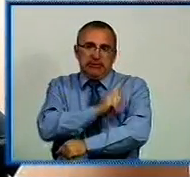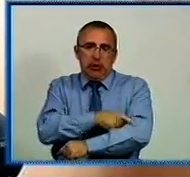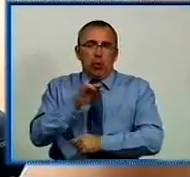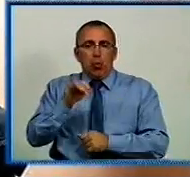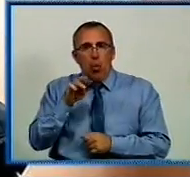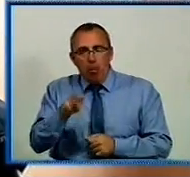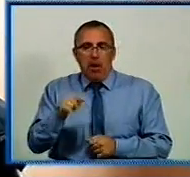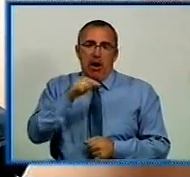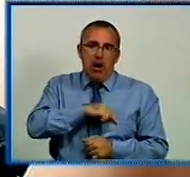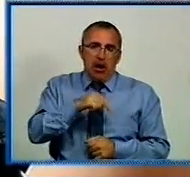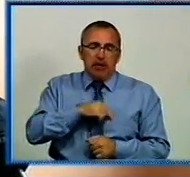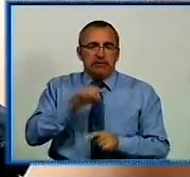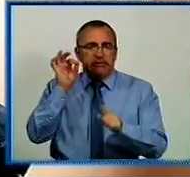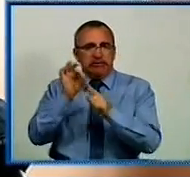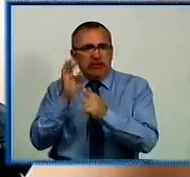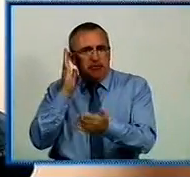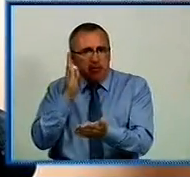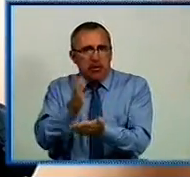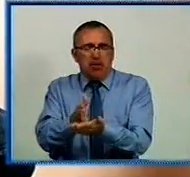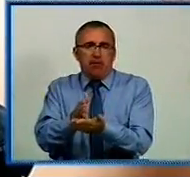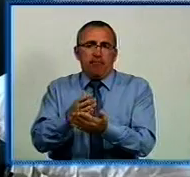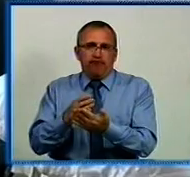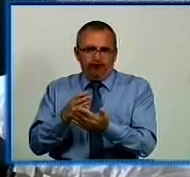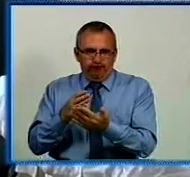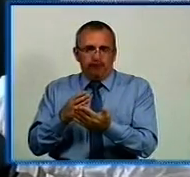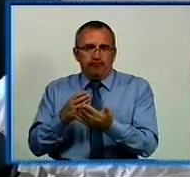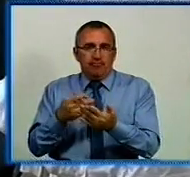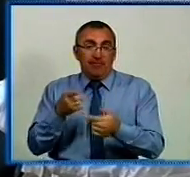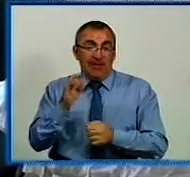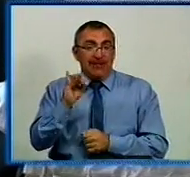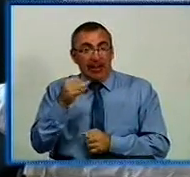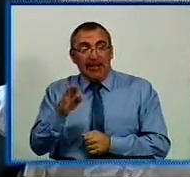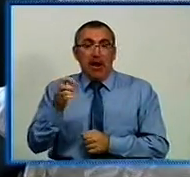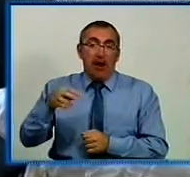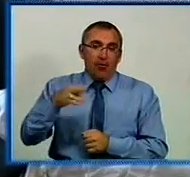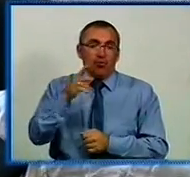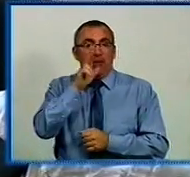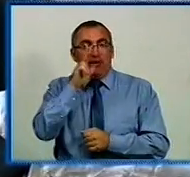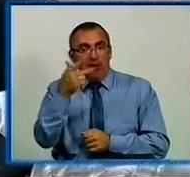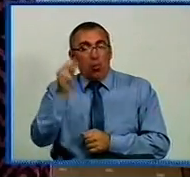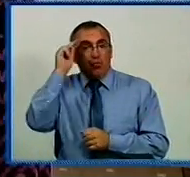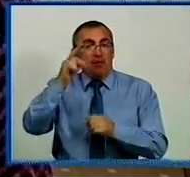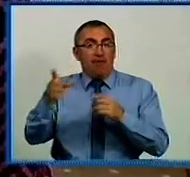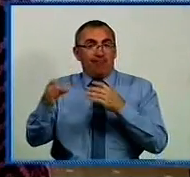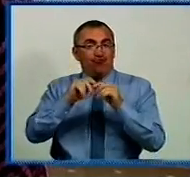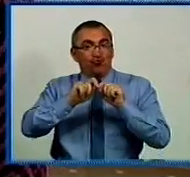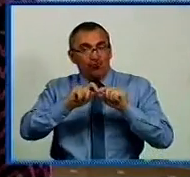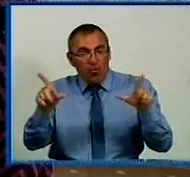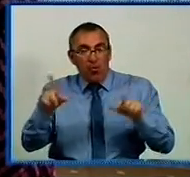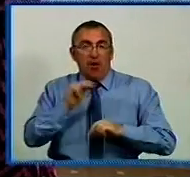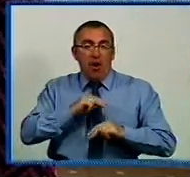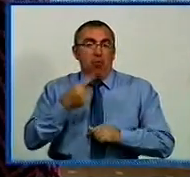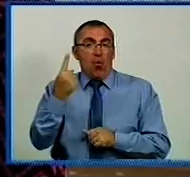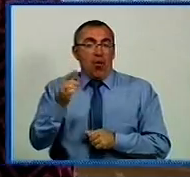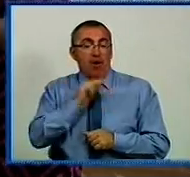характером, цілеспрямовані. Разом Сергій та Тетяна третій рік. Навчалися в одній школі, працювали на одній